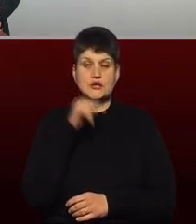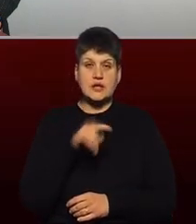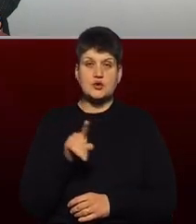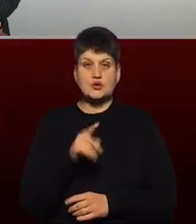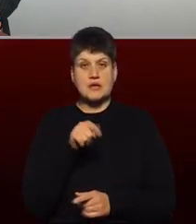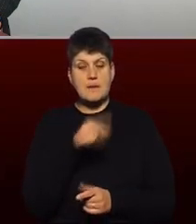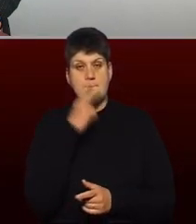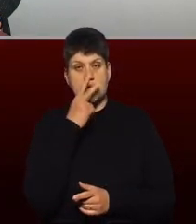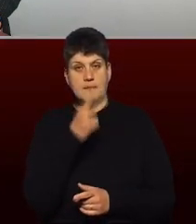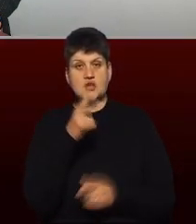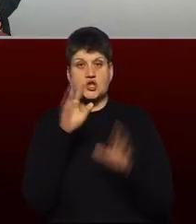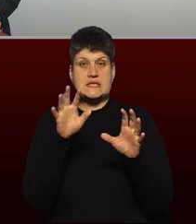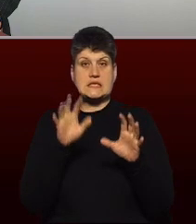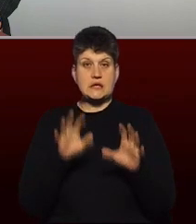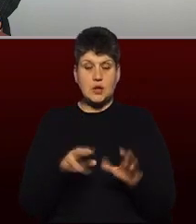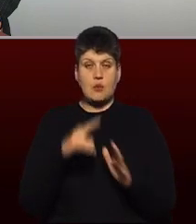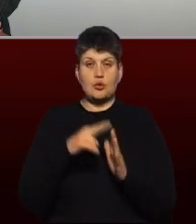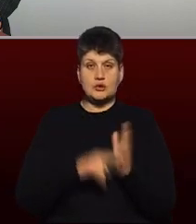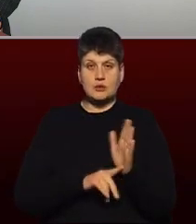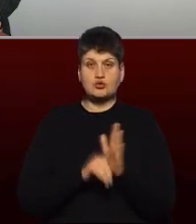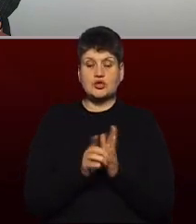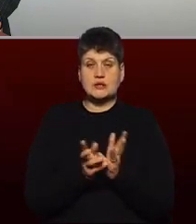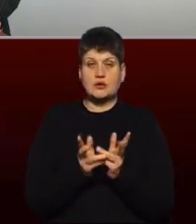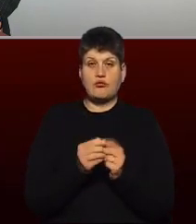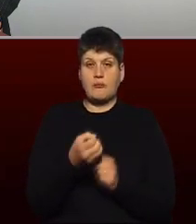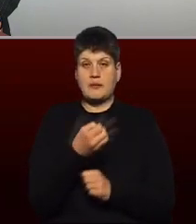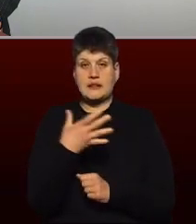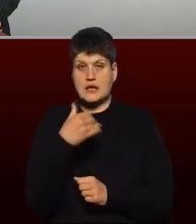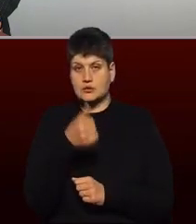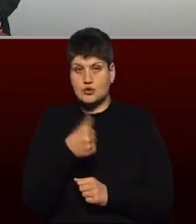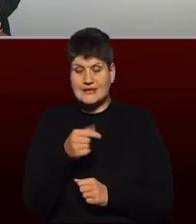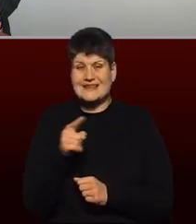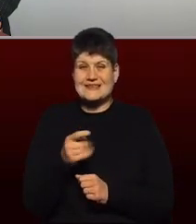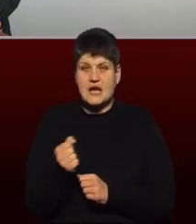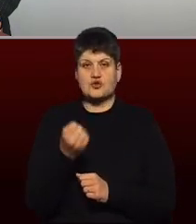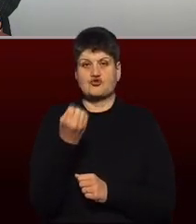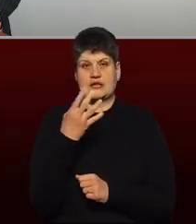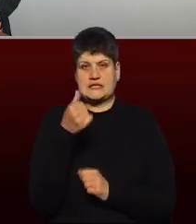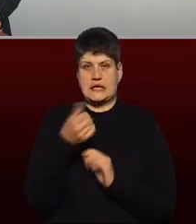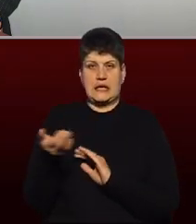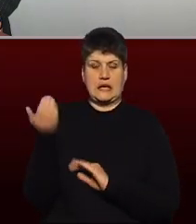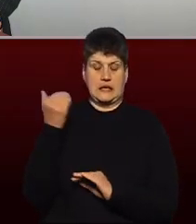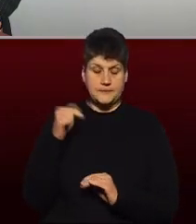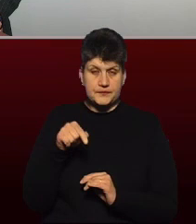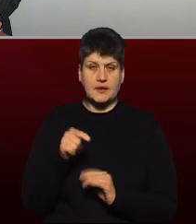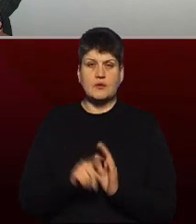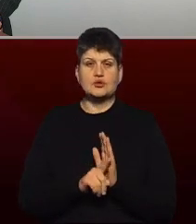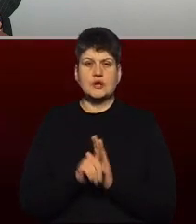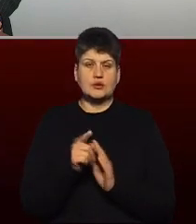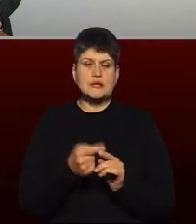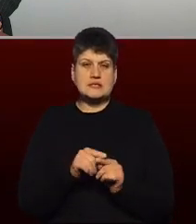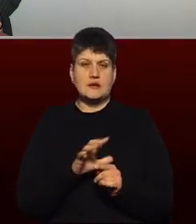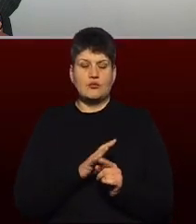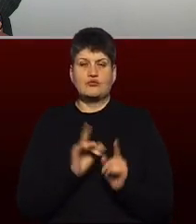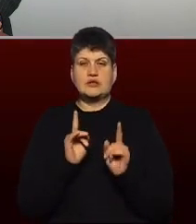законодавством, податок почали нараховувати в 15-му за 14-й рік. Початково це був податок виключно на